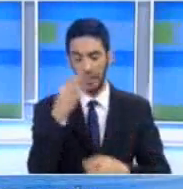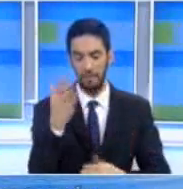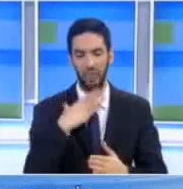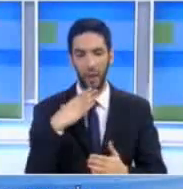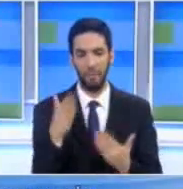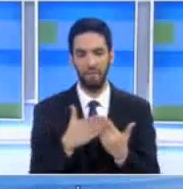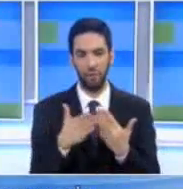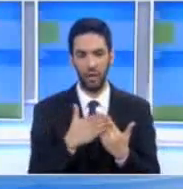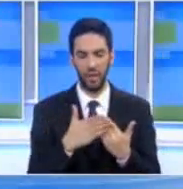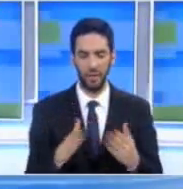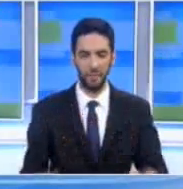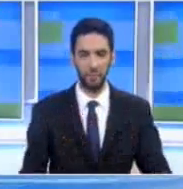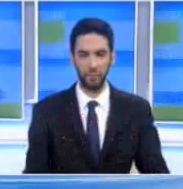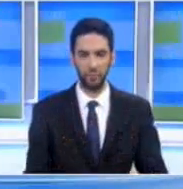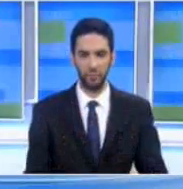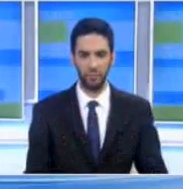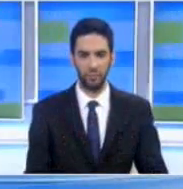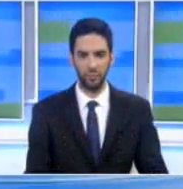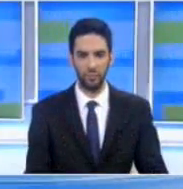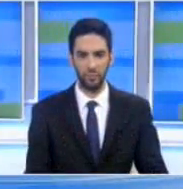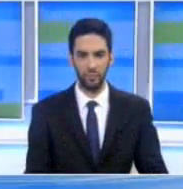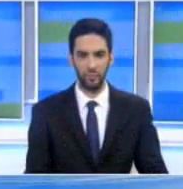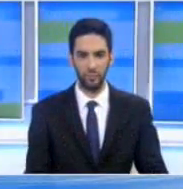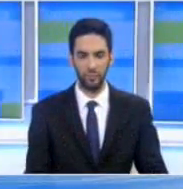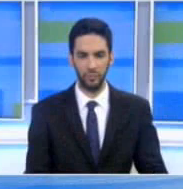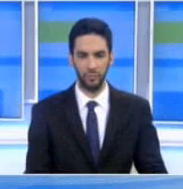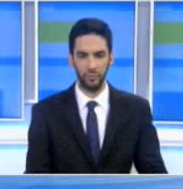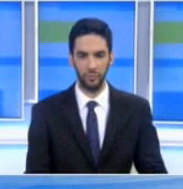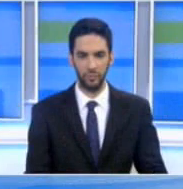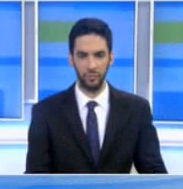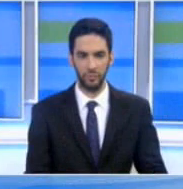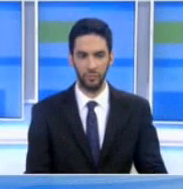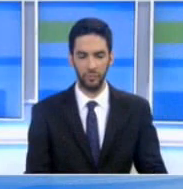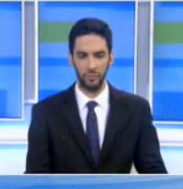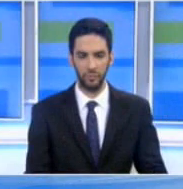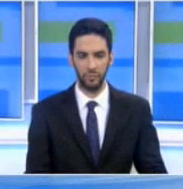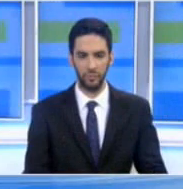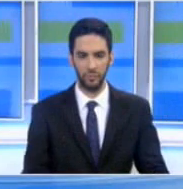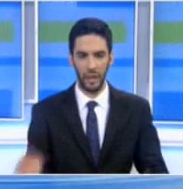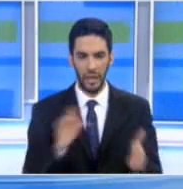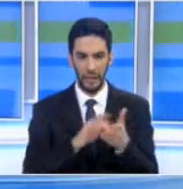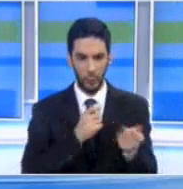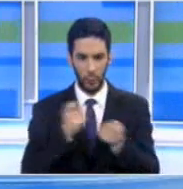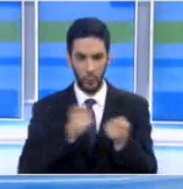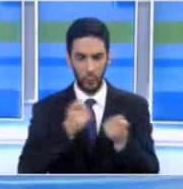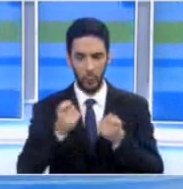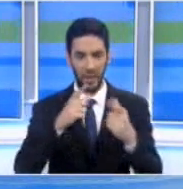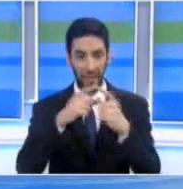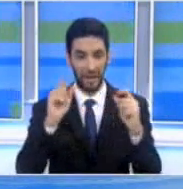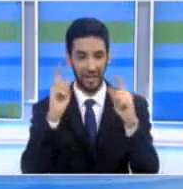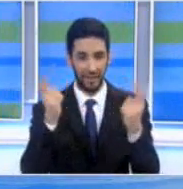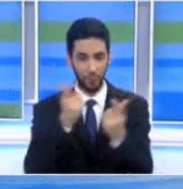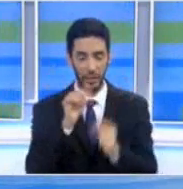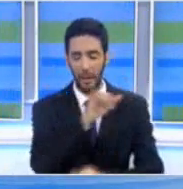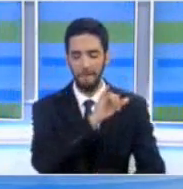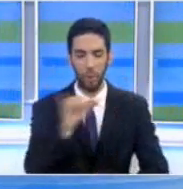συνδρομή από τις κατοχικές δυνάμεις Σε καμία περίπτωση το κέντρο συντονισμού και η κυπριακή δημοκρατία γενικότερα δεν έχει